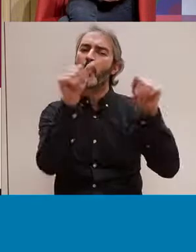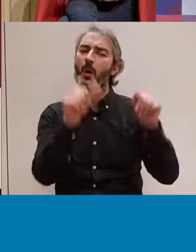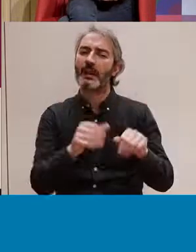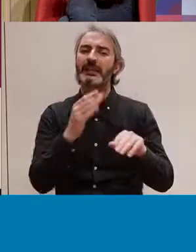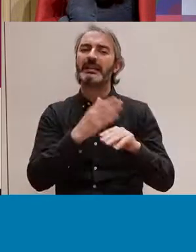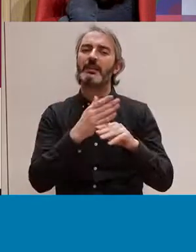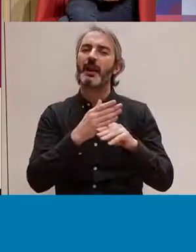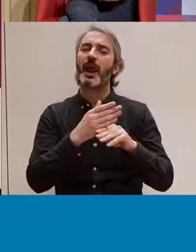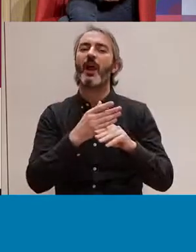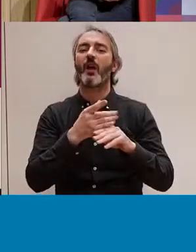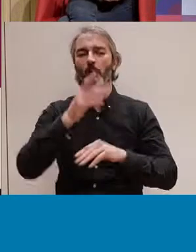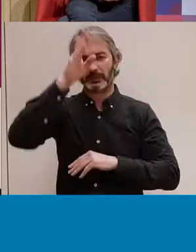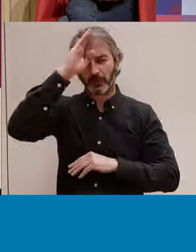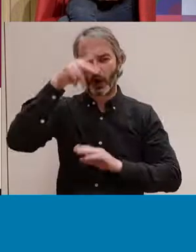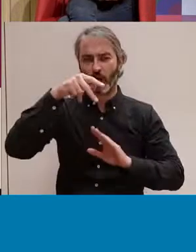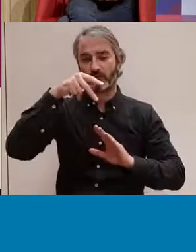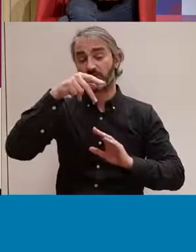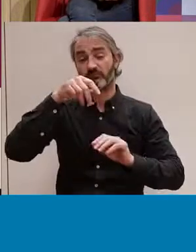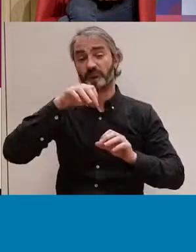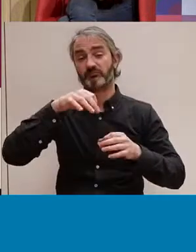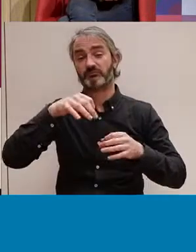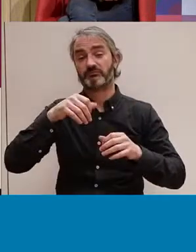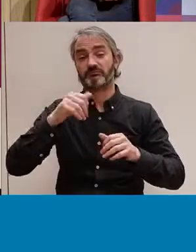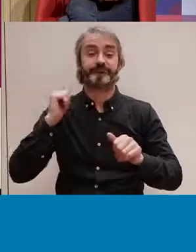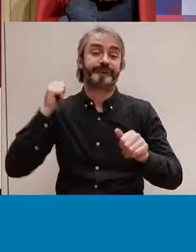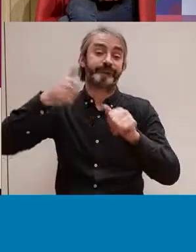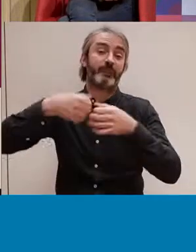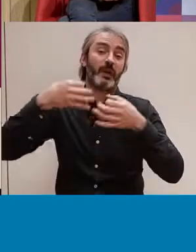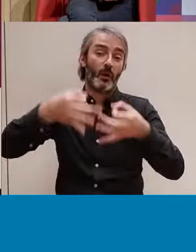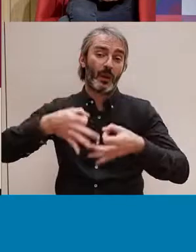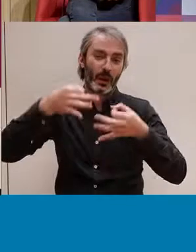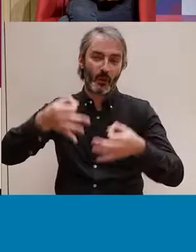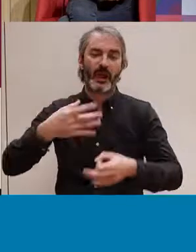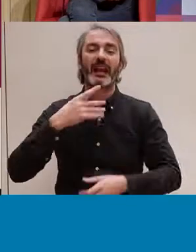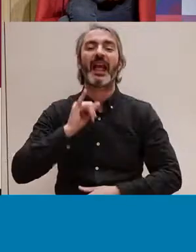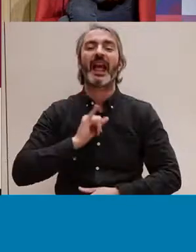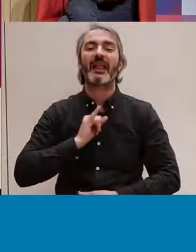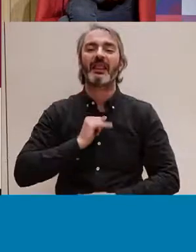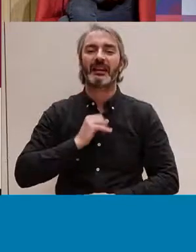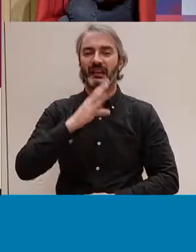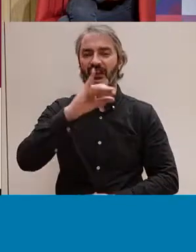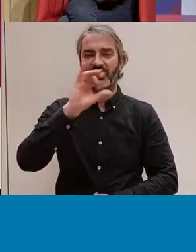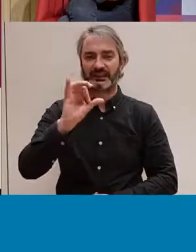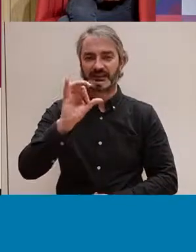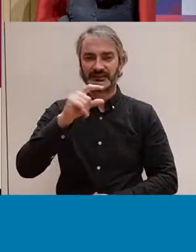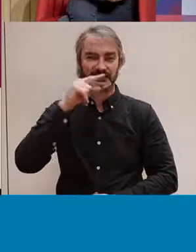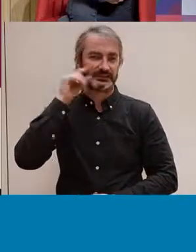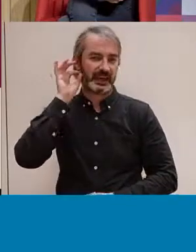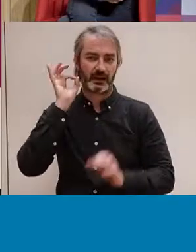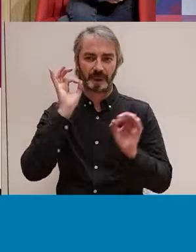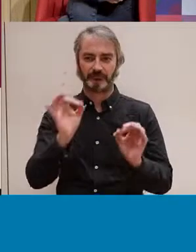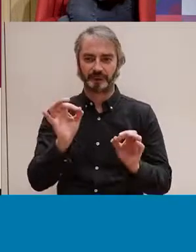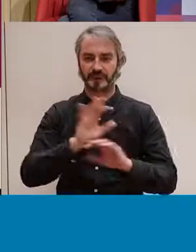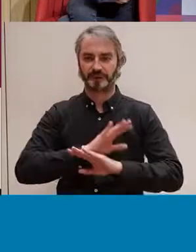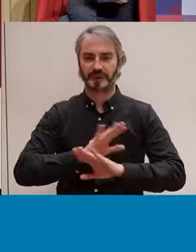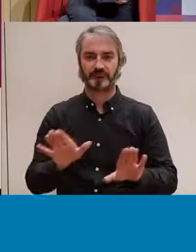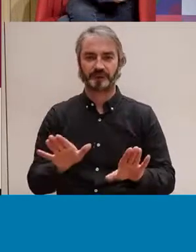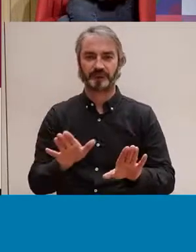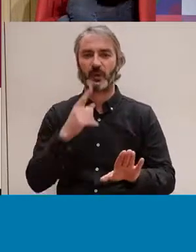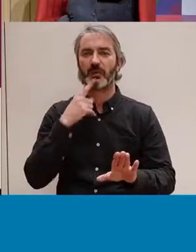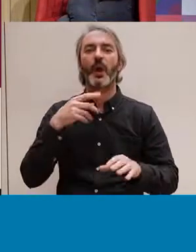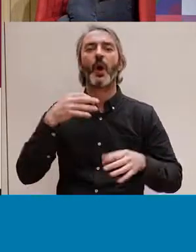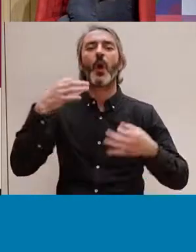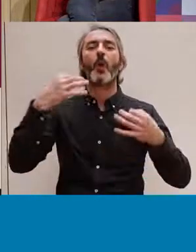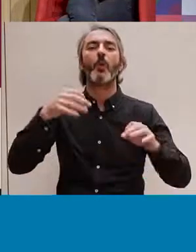heteronormatiu, continua sent un model que només representa unes identitats cisgènere, que imposa una normalitat